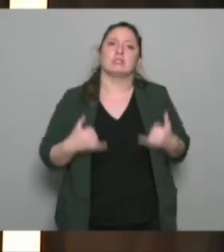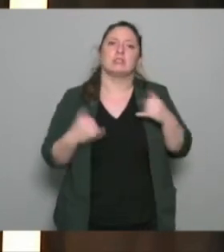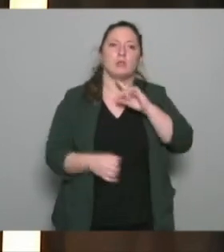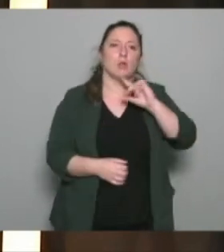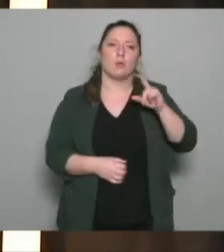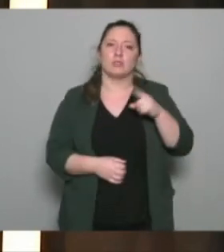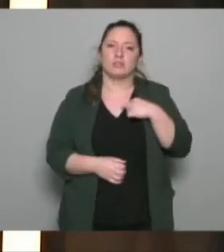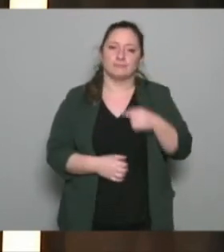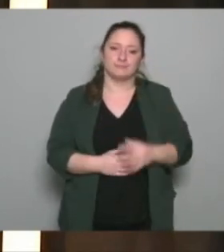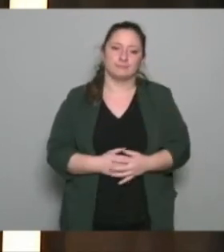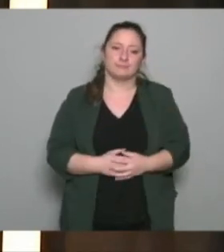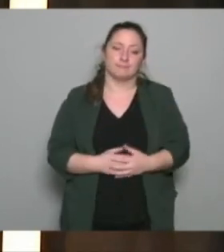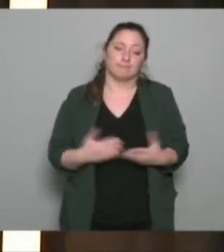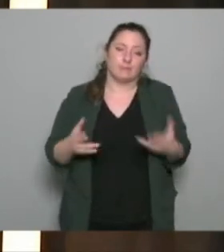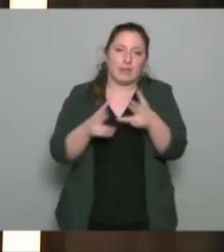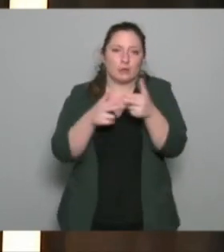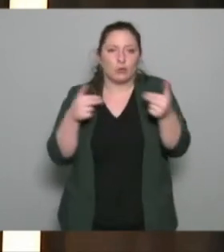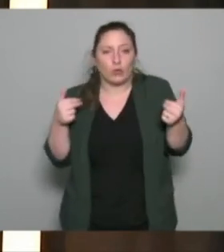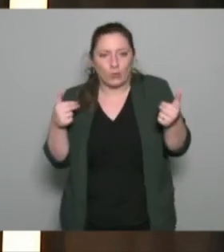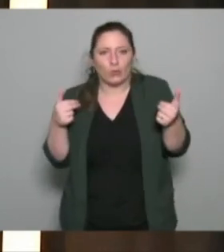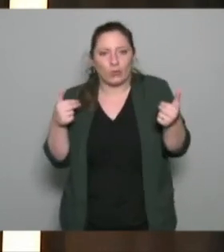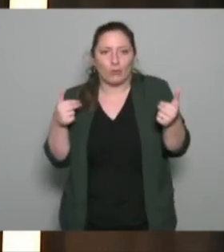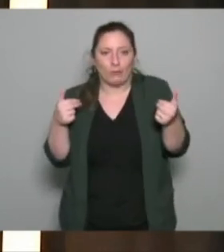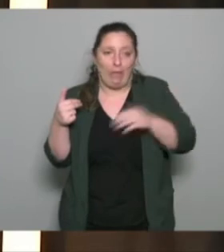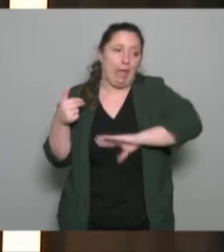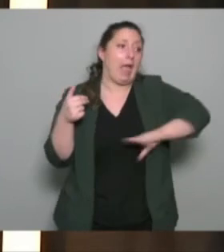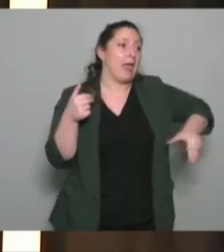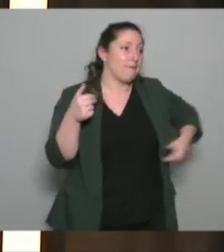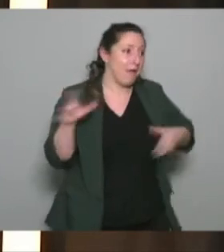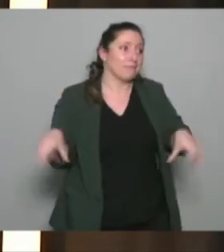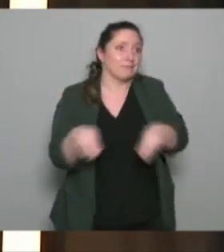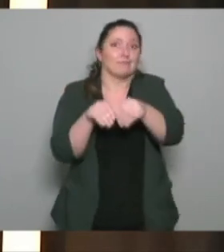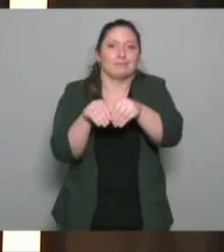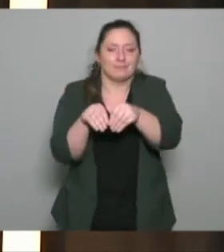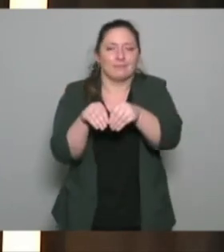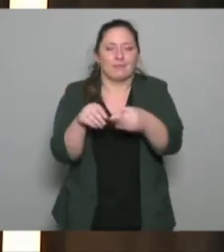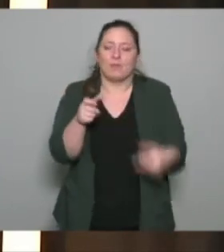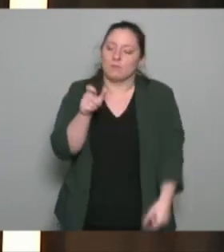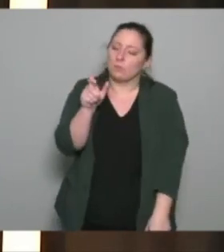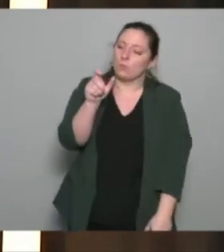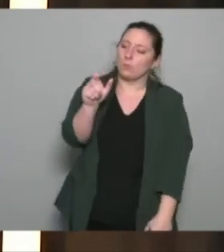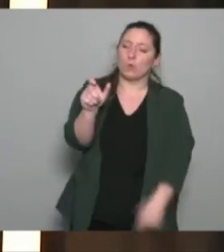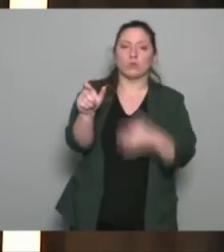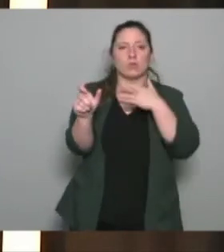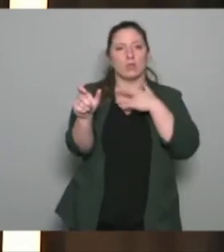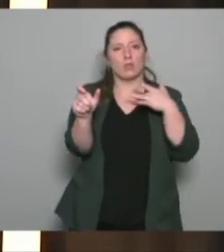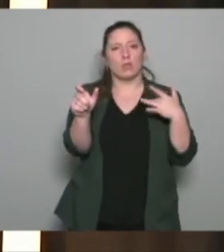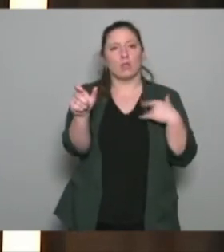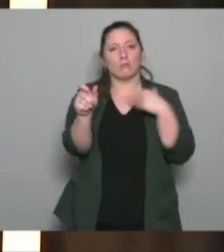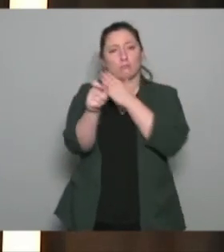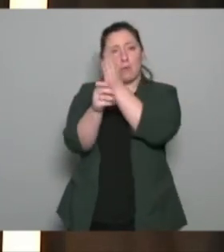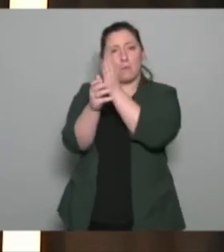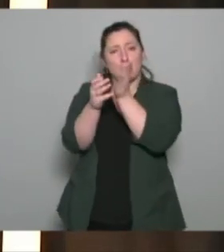bulle fait pas au bon moment et constatant donc la polysémie du mot santé je pense qu'il y quelque chose quand même qui est sorti